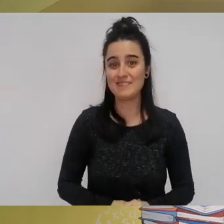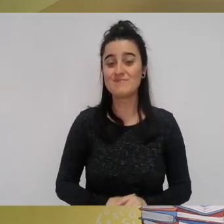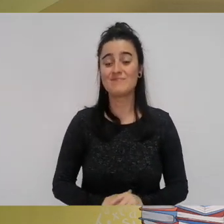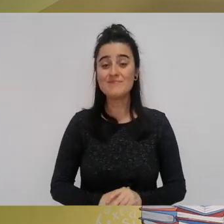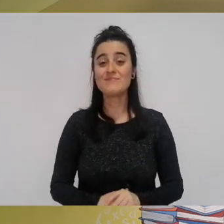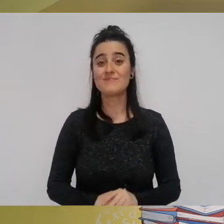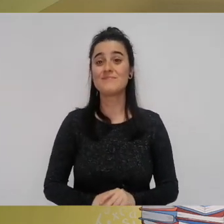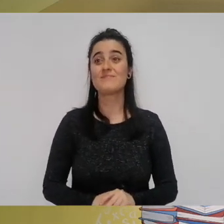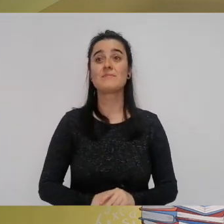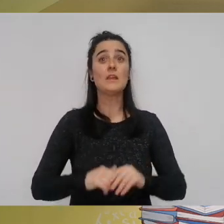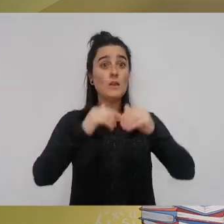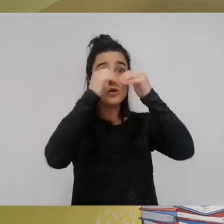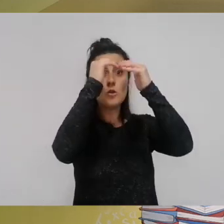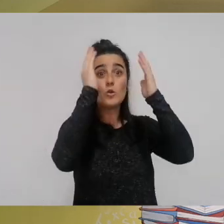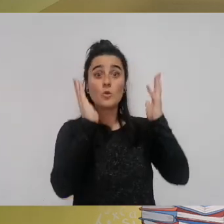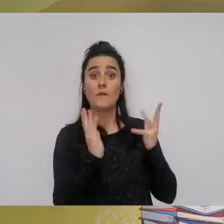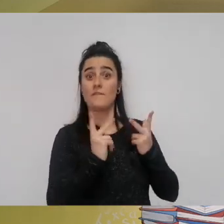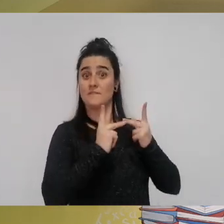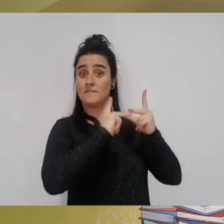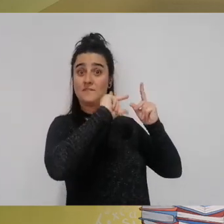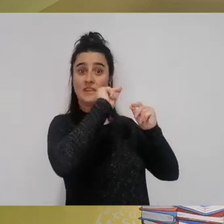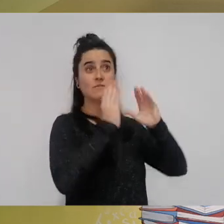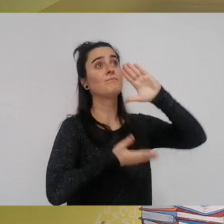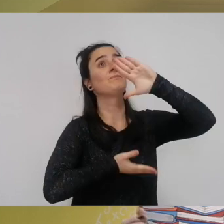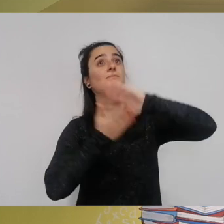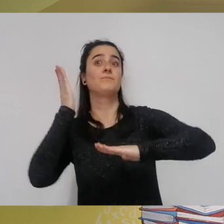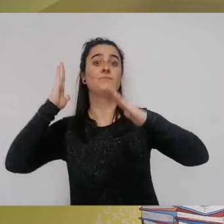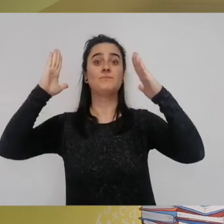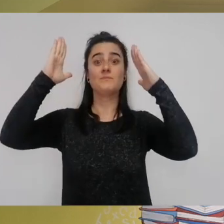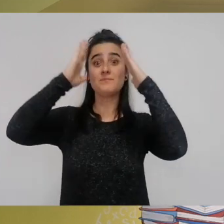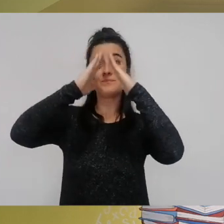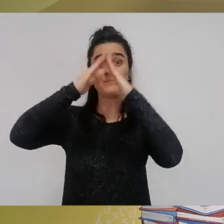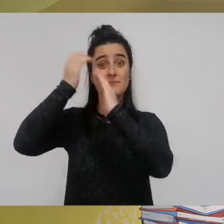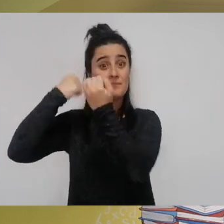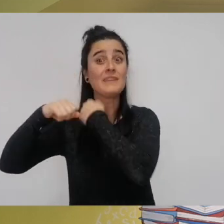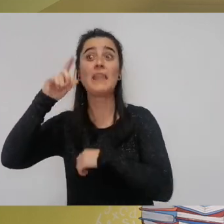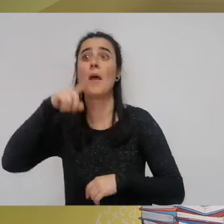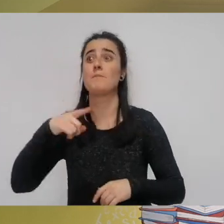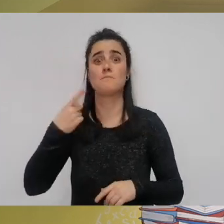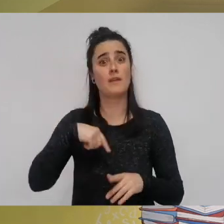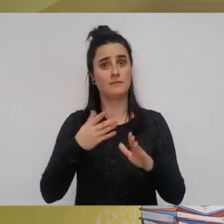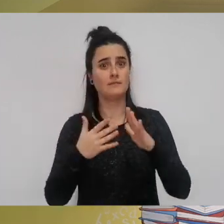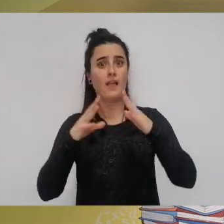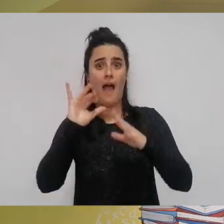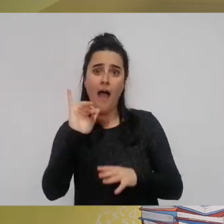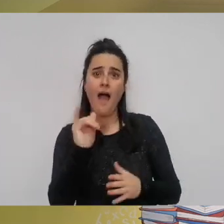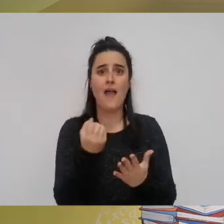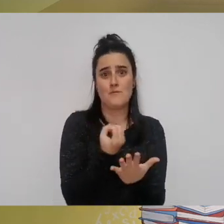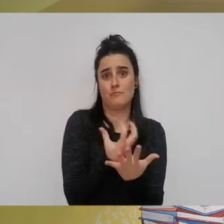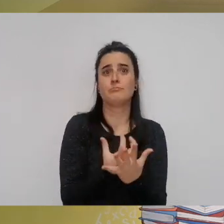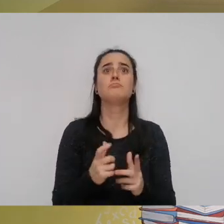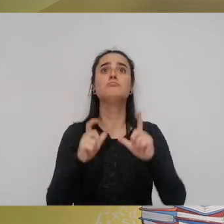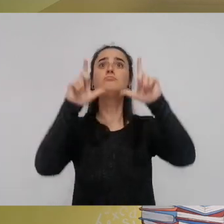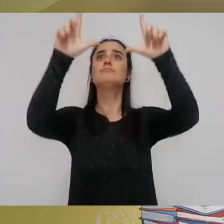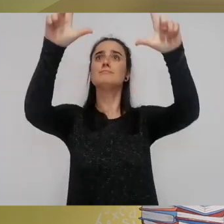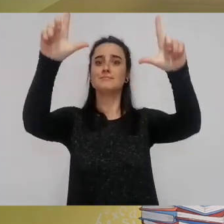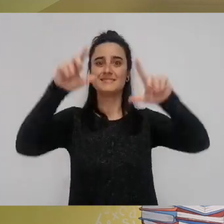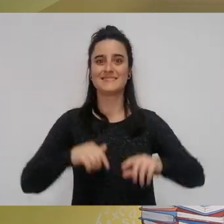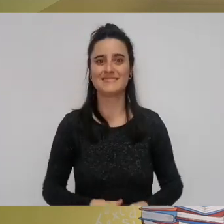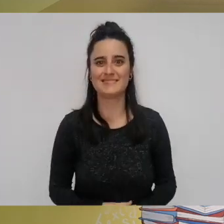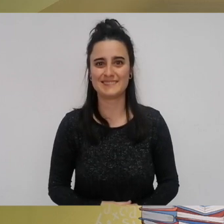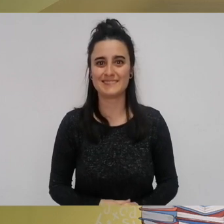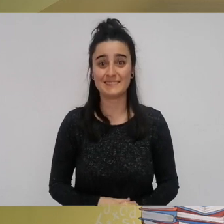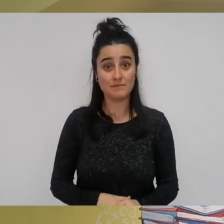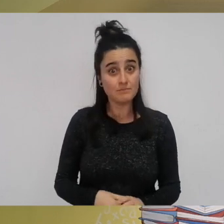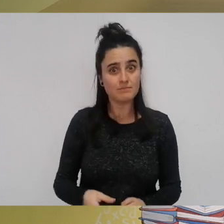kobazulotatik katera eta baserri etara ere iritsi da eguzkilorea eta